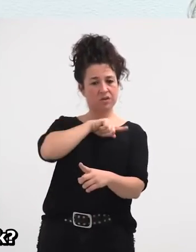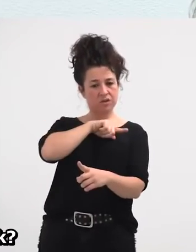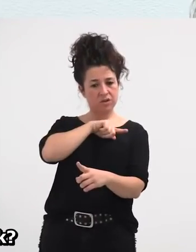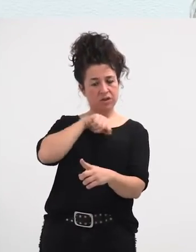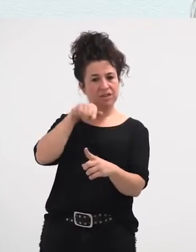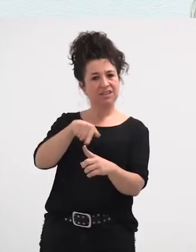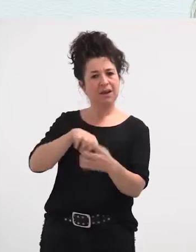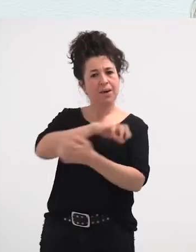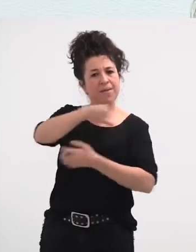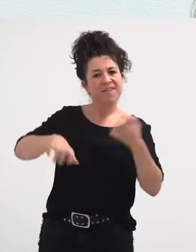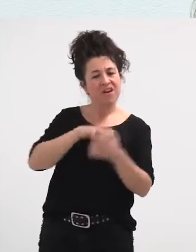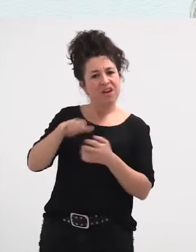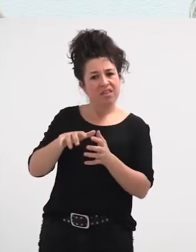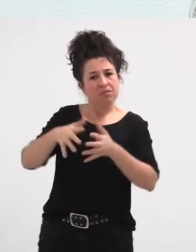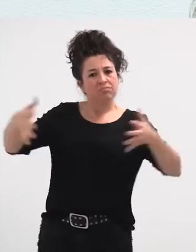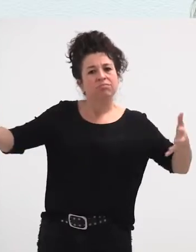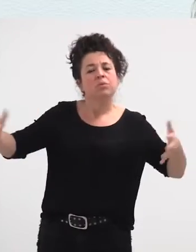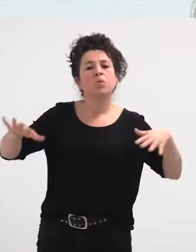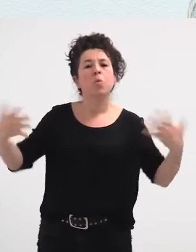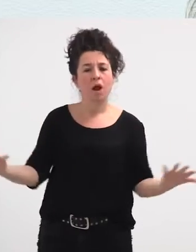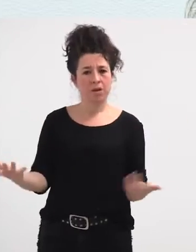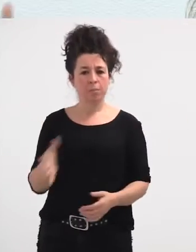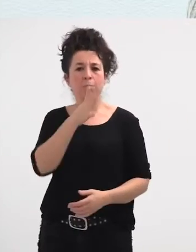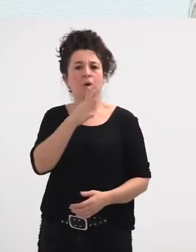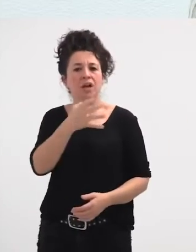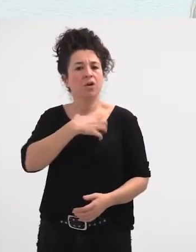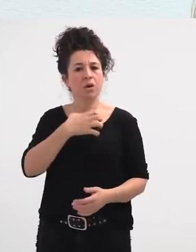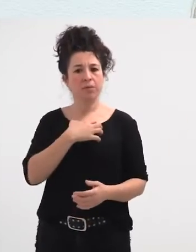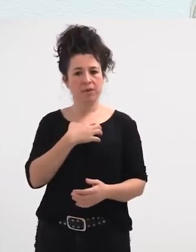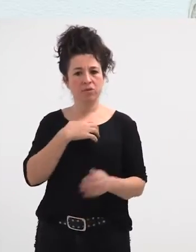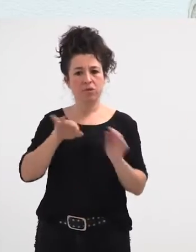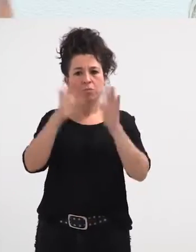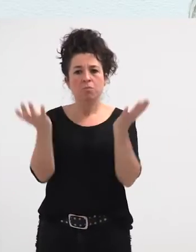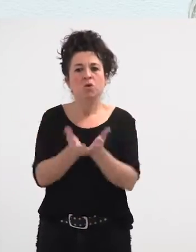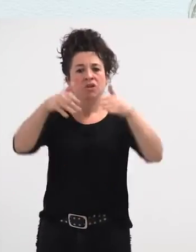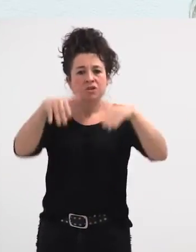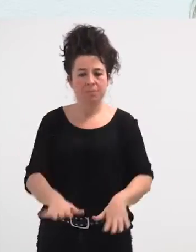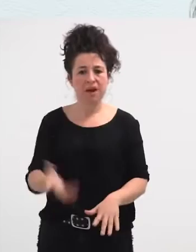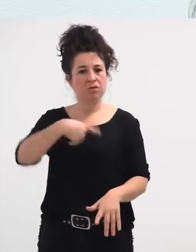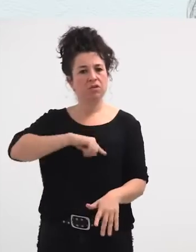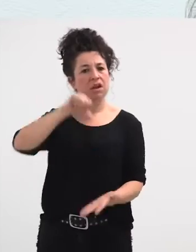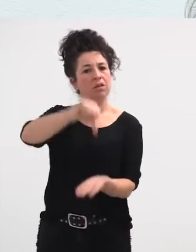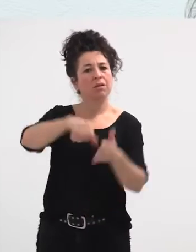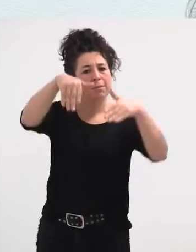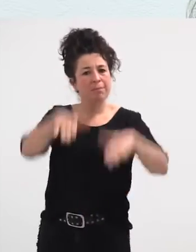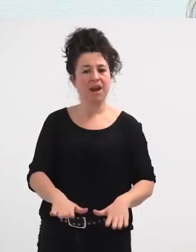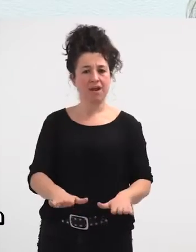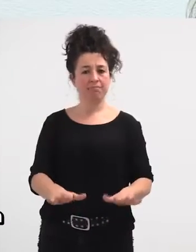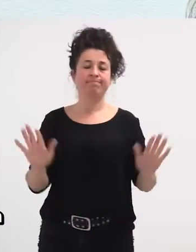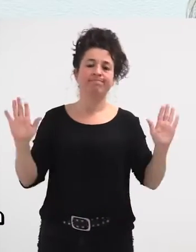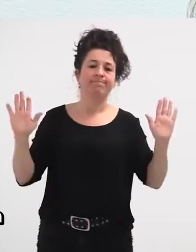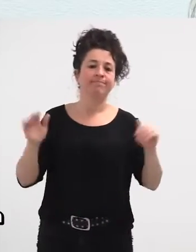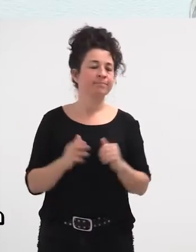onen dimensioak, zer gaitik ezin dugu, planteatu, mundua geratzen da, edo gure iria geratzen da. Bueno,